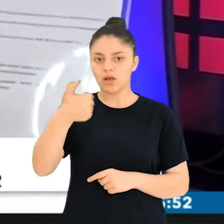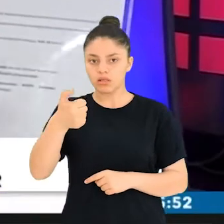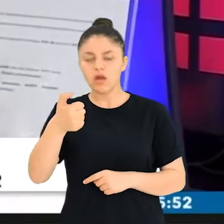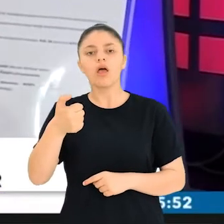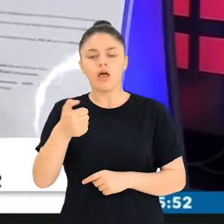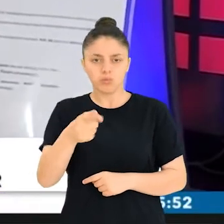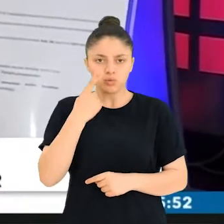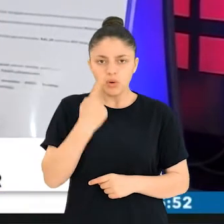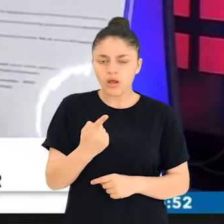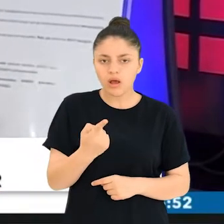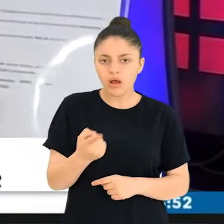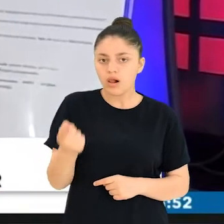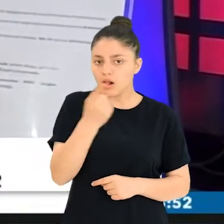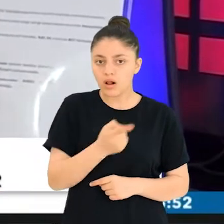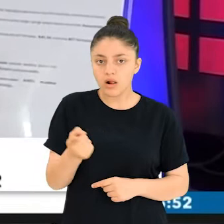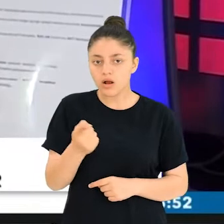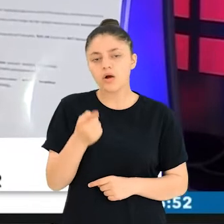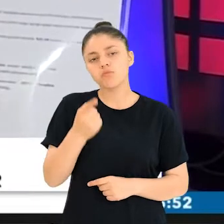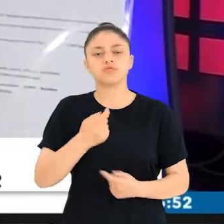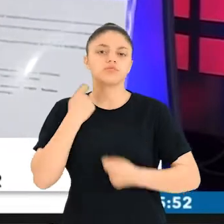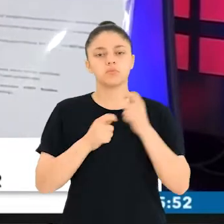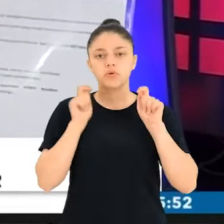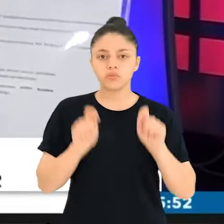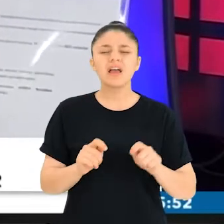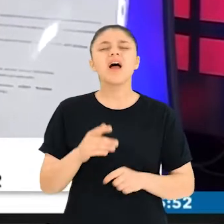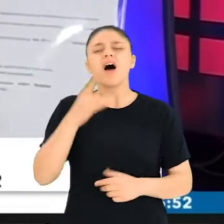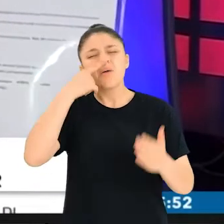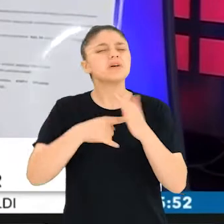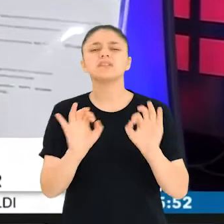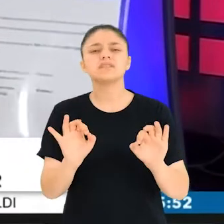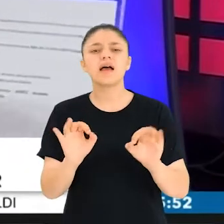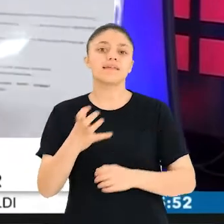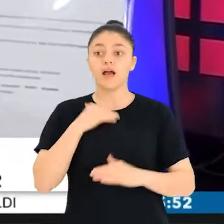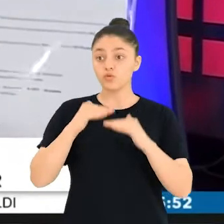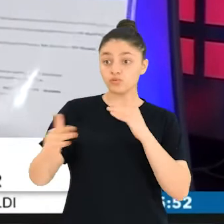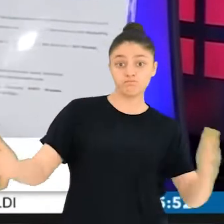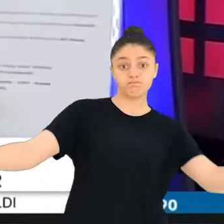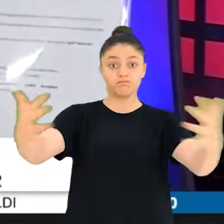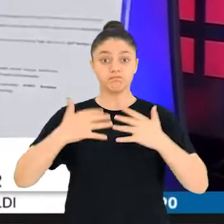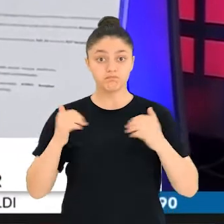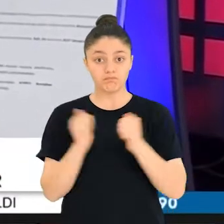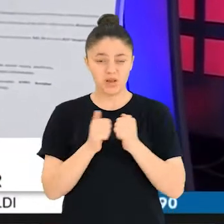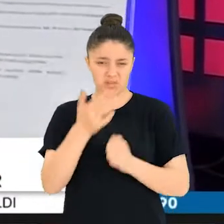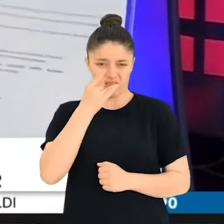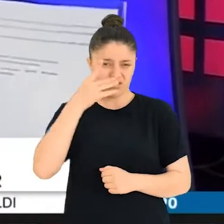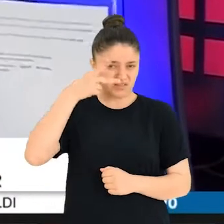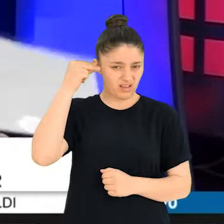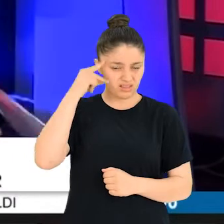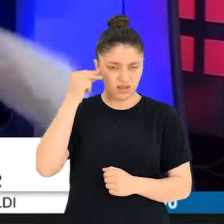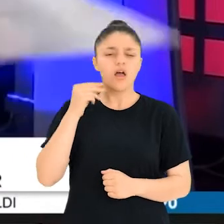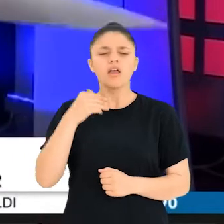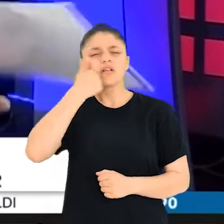düşenlerde varsa bunun üzerinden buradan yürüyorlar. Yapmak istedikleri şu, bir kamuoyu oluşturup bot hesaplarla bunu